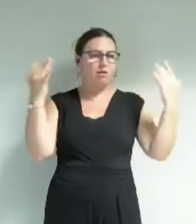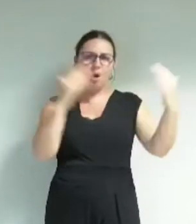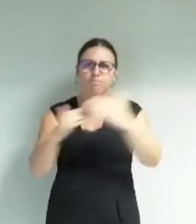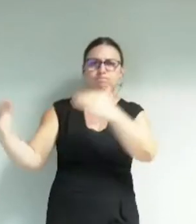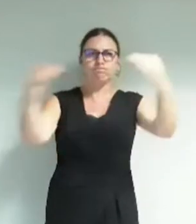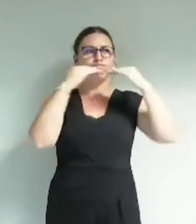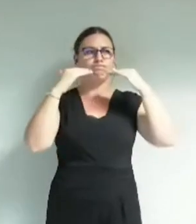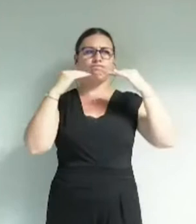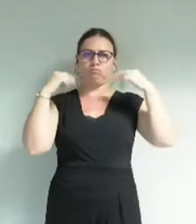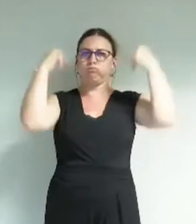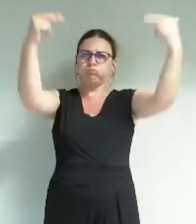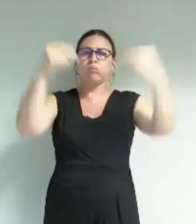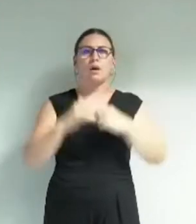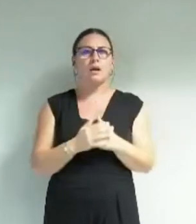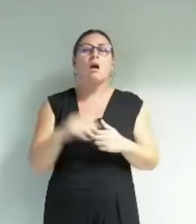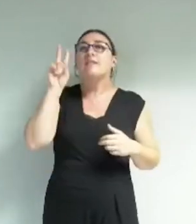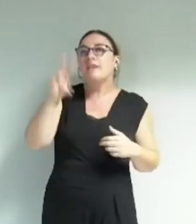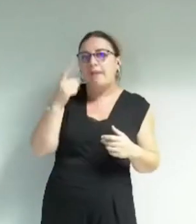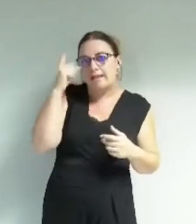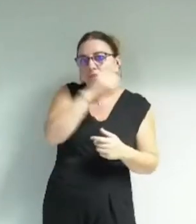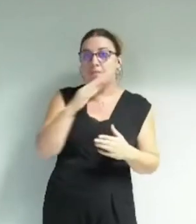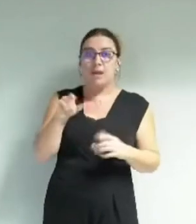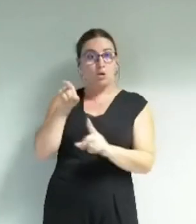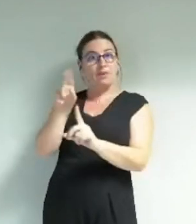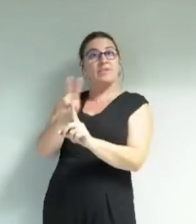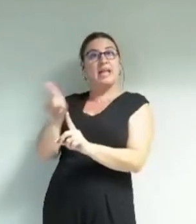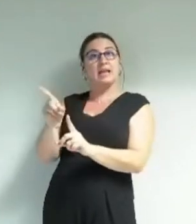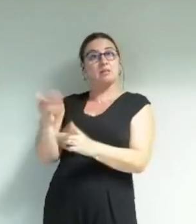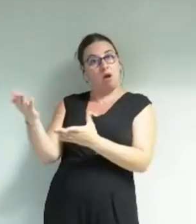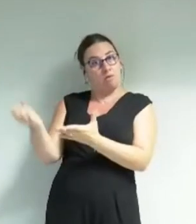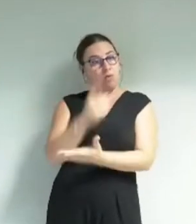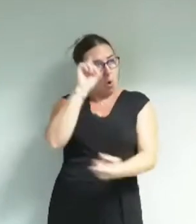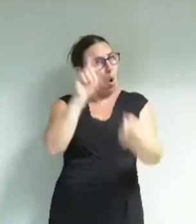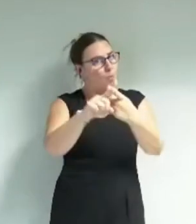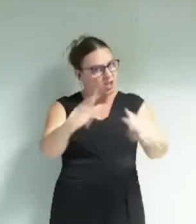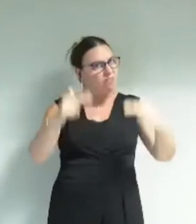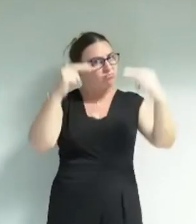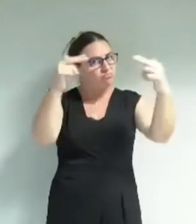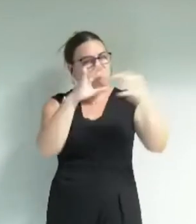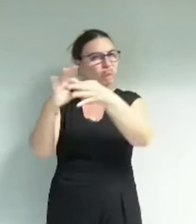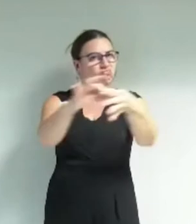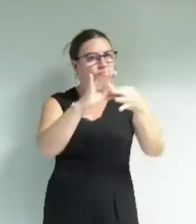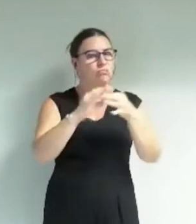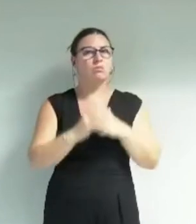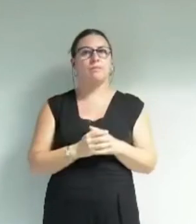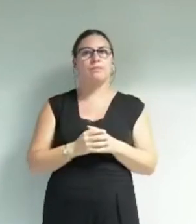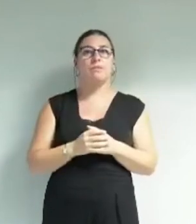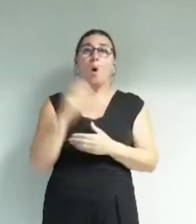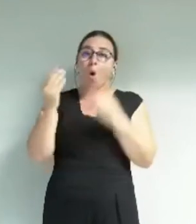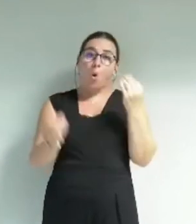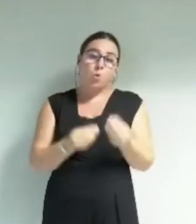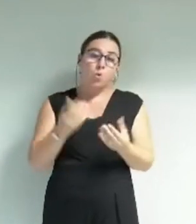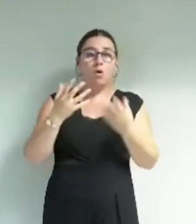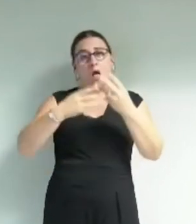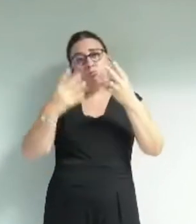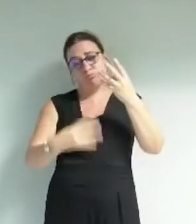que cette équation est difficile mais Vitesse avait le mérite de la poser comme objectif. Ou pour terminer même s'il y